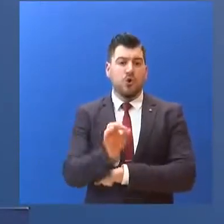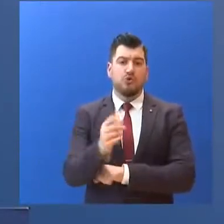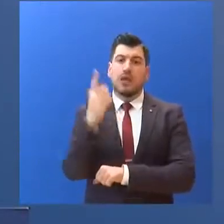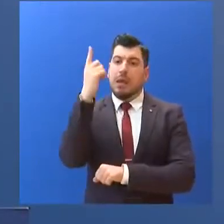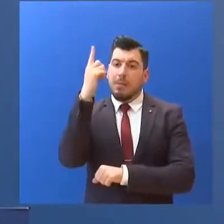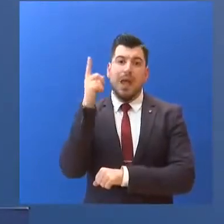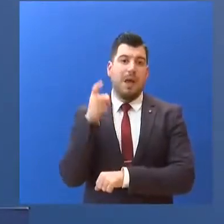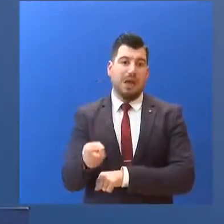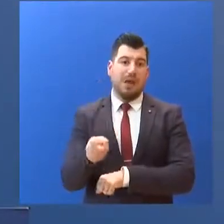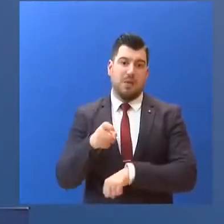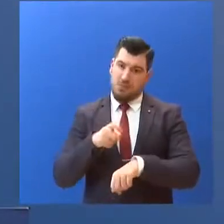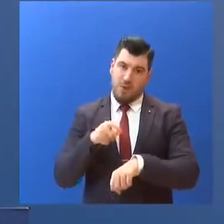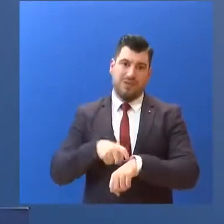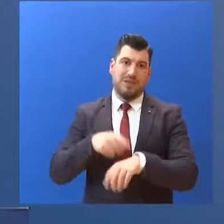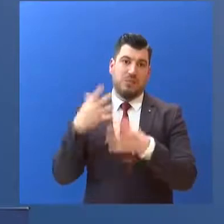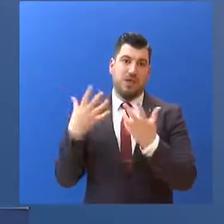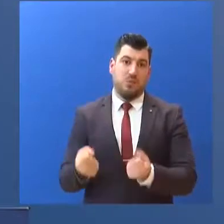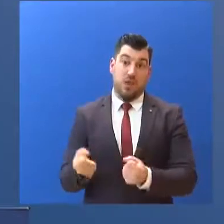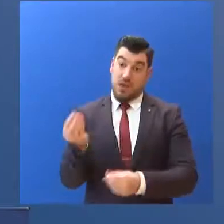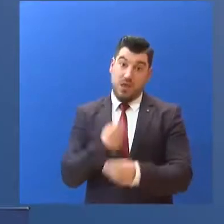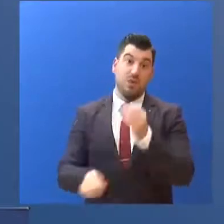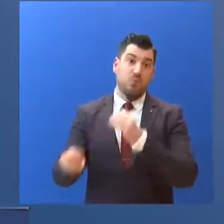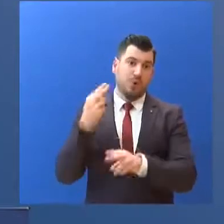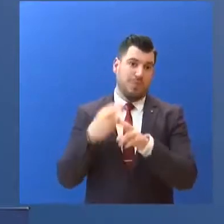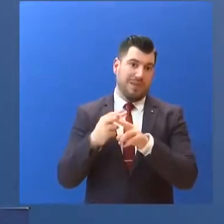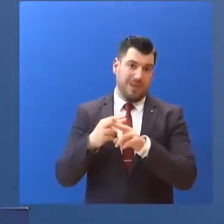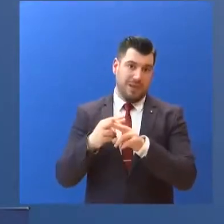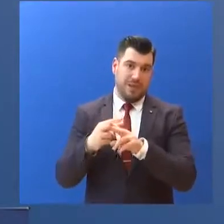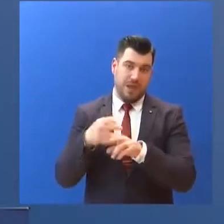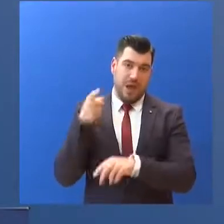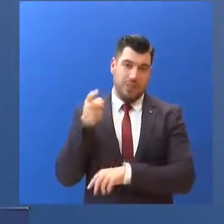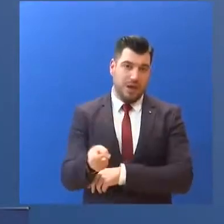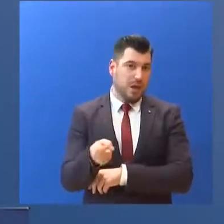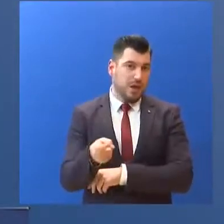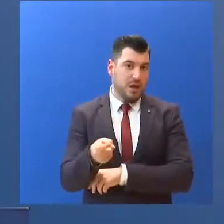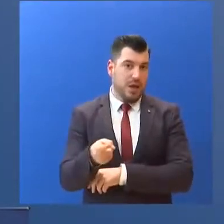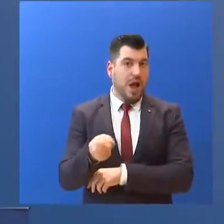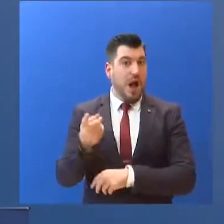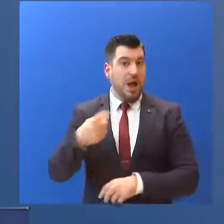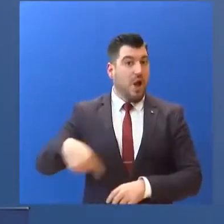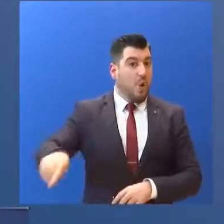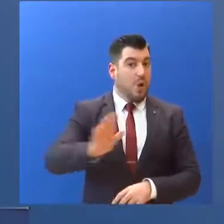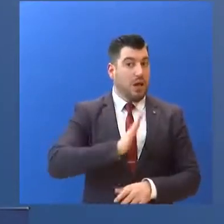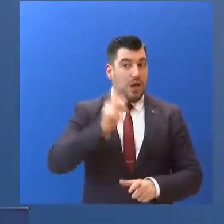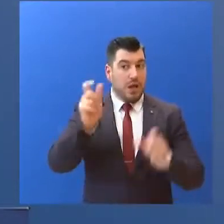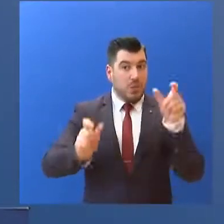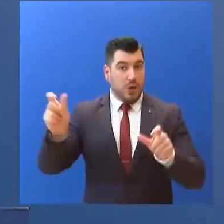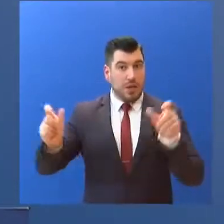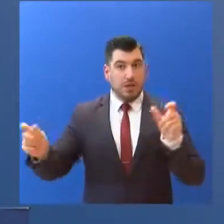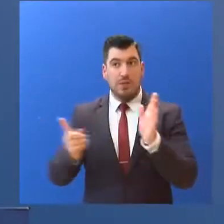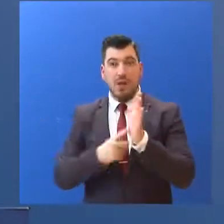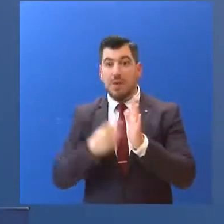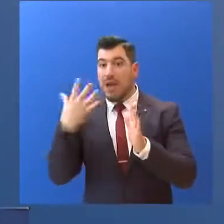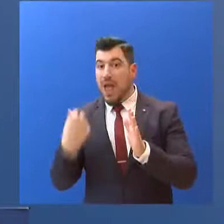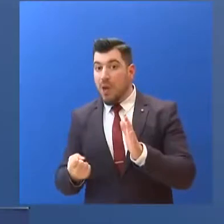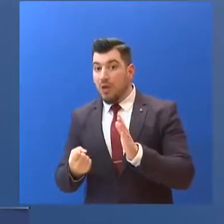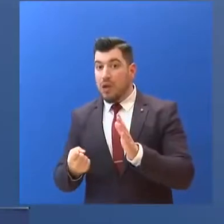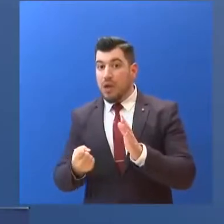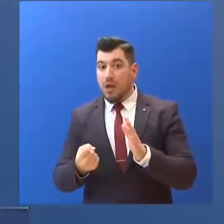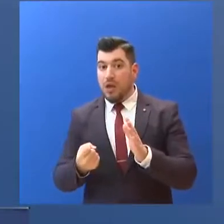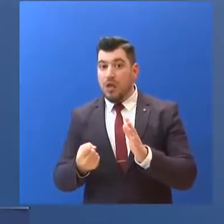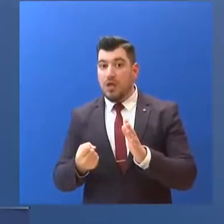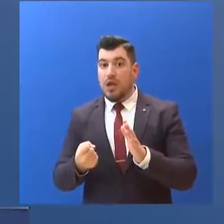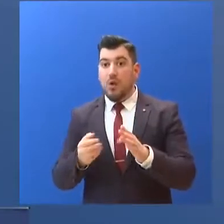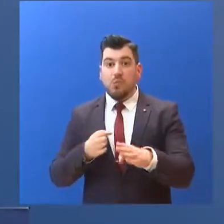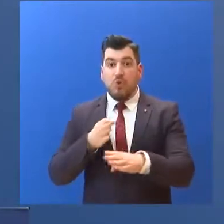απειλές που έχουμε σήμερα... οι σημαντικότεροι, οι πιο έκτακτοι, οι πιο απρόλεπτοι. Αλλά οι συμπολίτες μας χρειάζονται να έχουν πρόσβαση... για να αντιμετωπίσουν τα